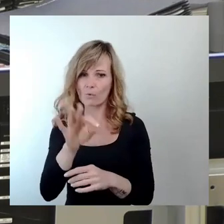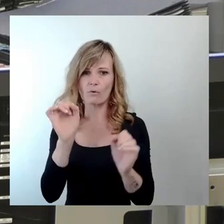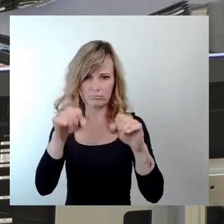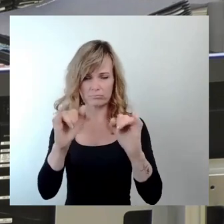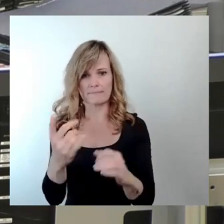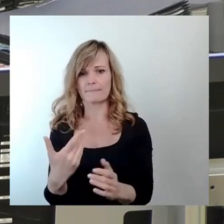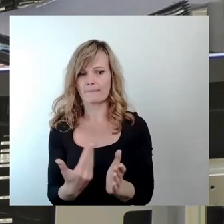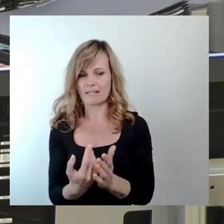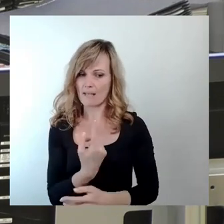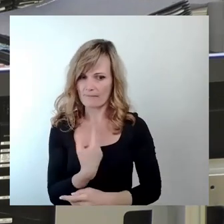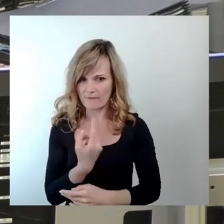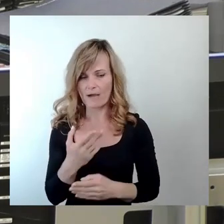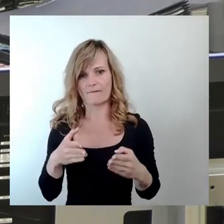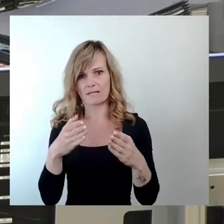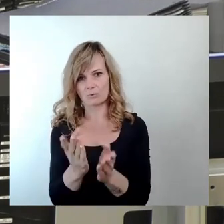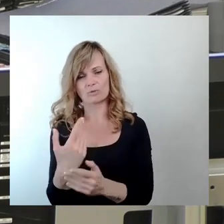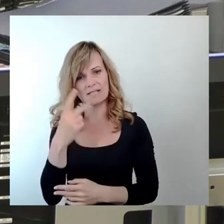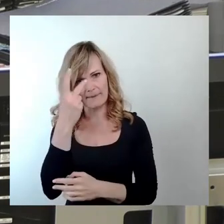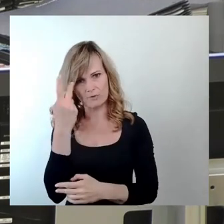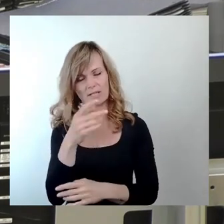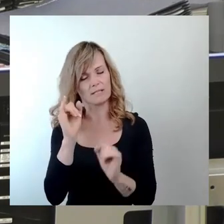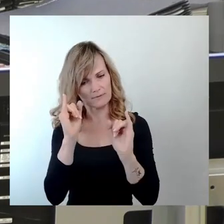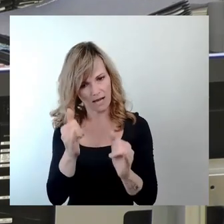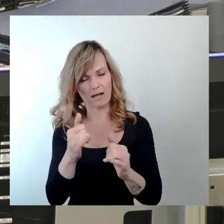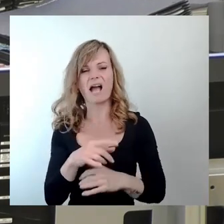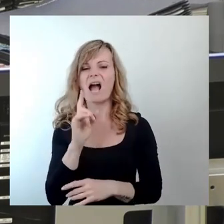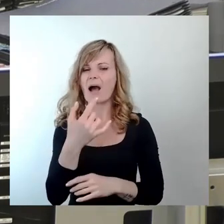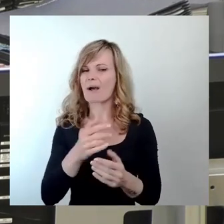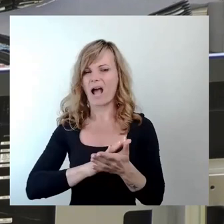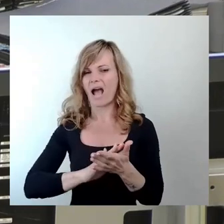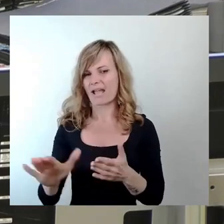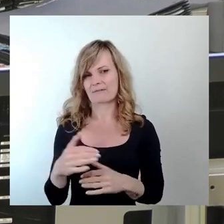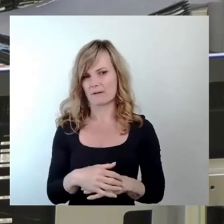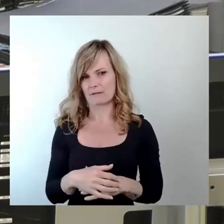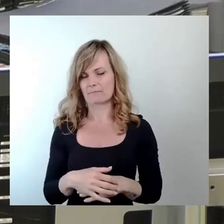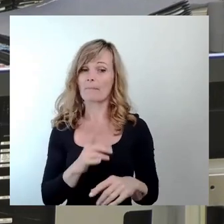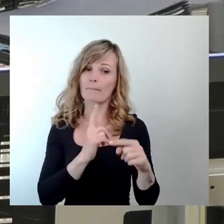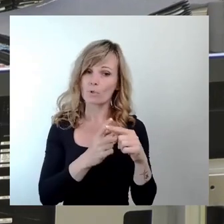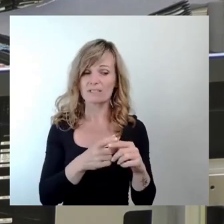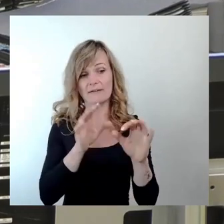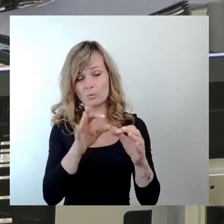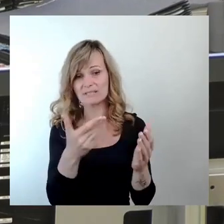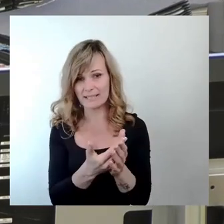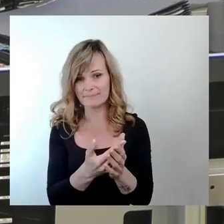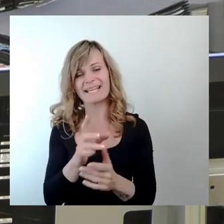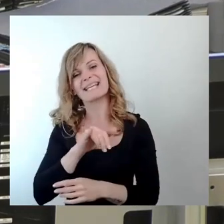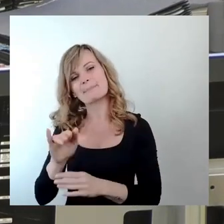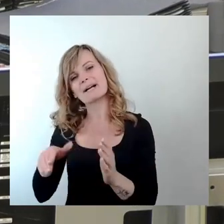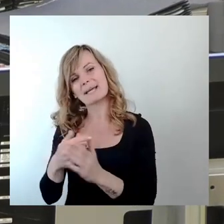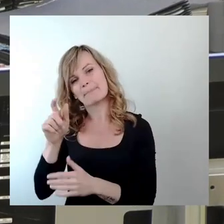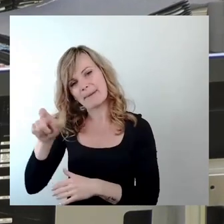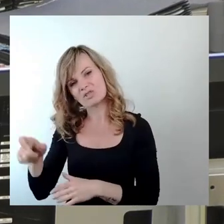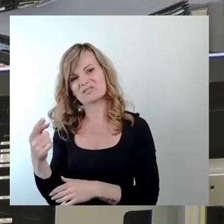selbstverständlich. Jedoch ist es leider nicht ganz so einfach, wo es was Gutes und was Positives gibt. Es gibt auch immer Leute, denen das nicht gefällt,